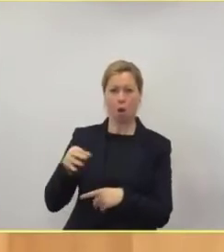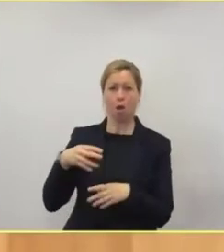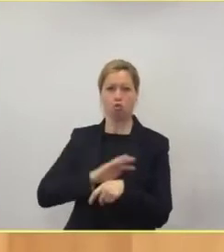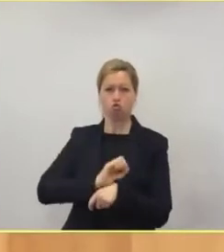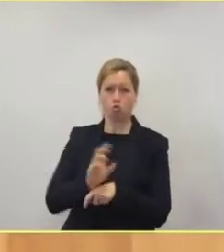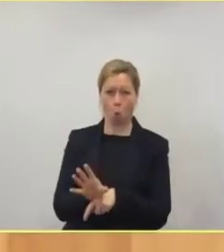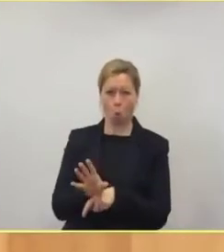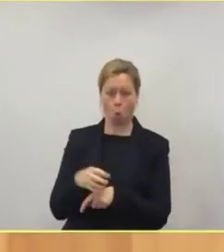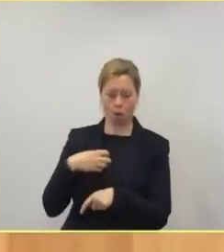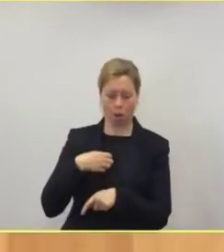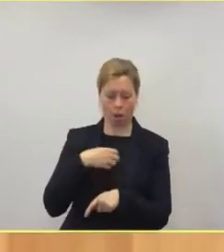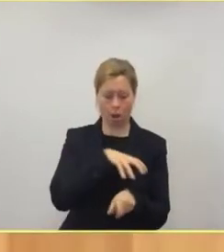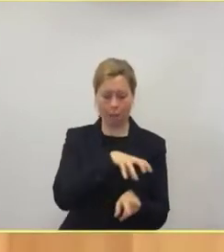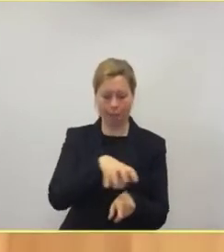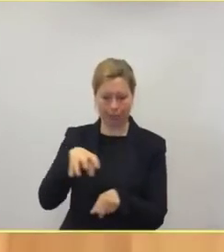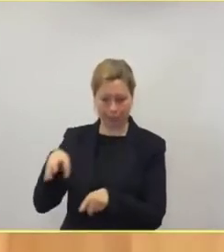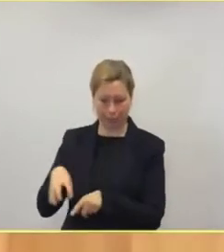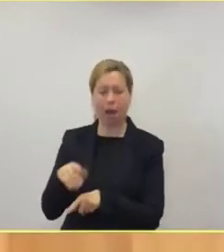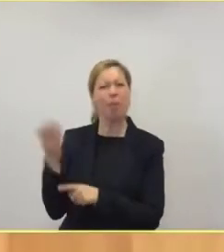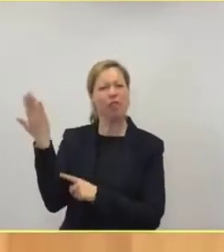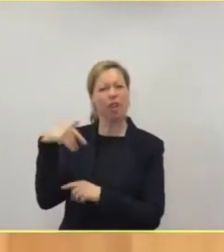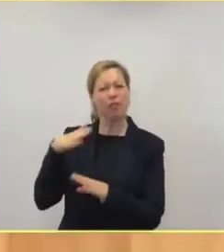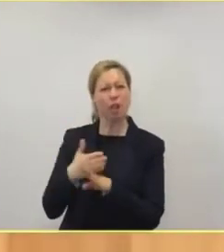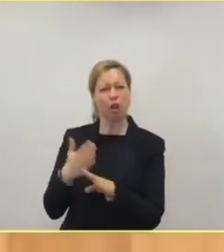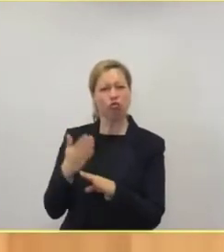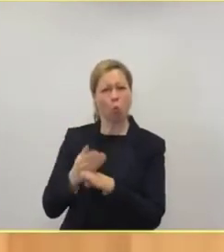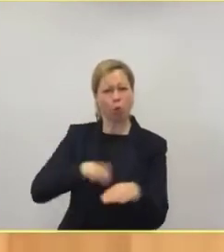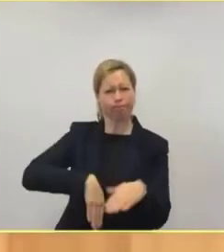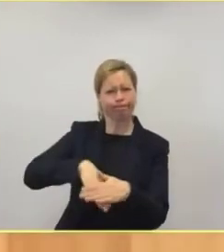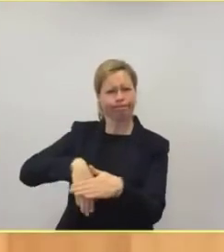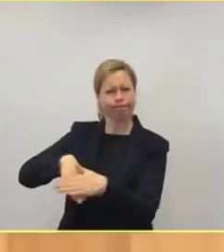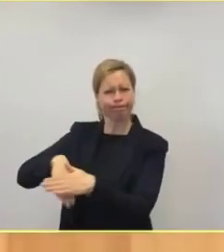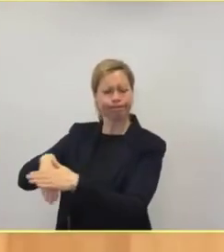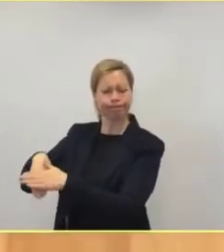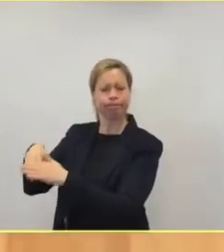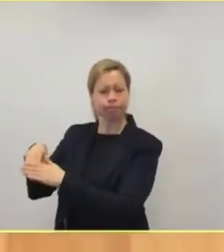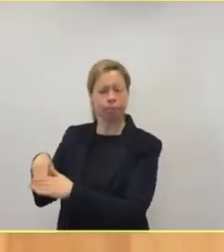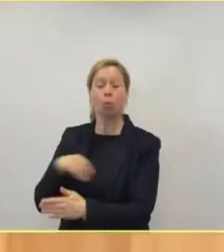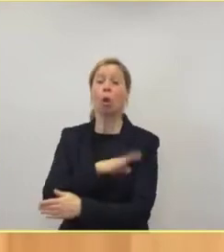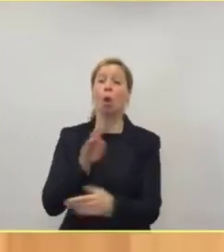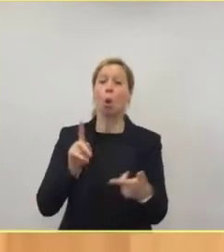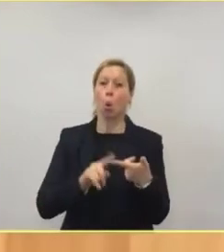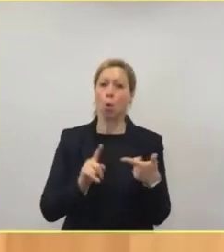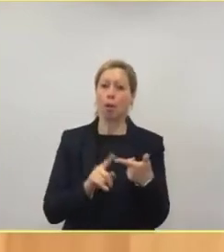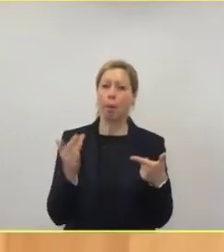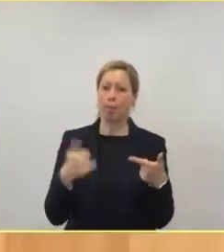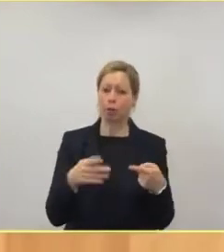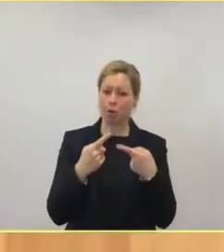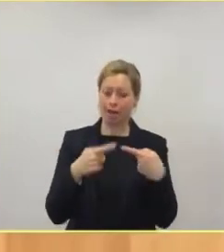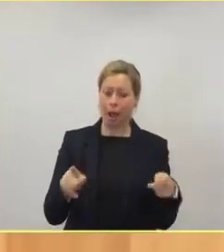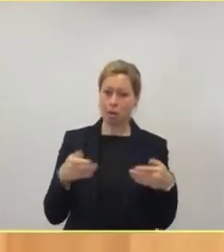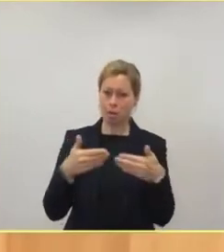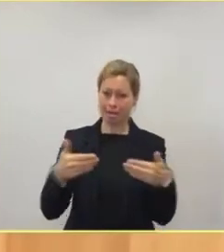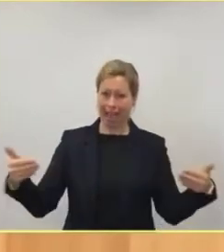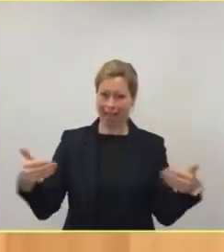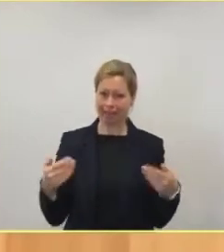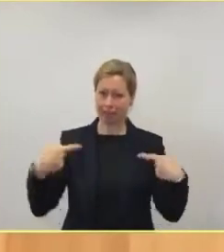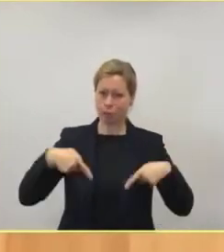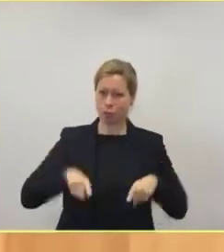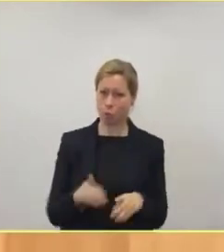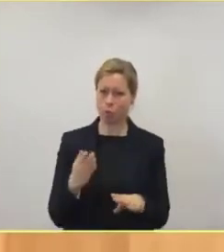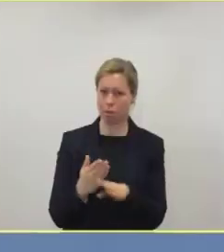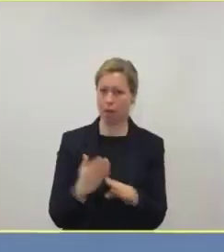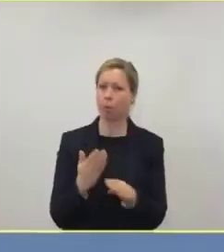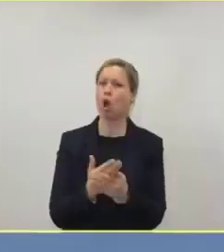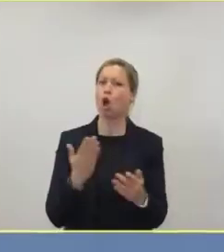gefordert, dass die Personaluntergrenzen beim Pflegepersonal wieder außer Kraft gesetzt werden. Das hatten wir ja schon in der ersten